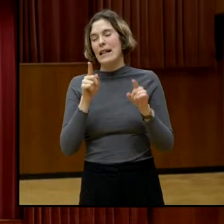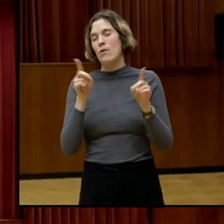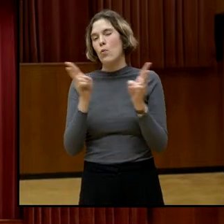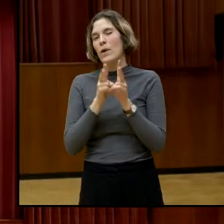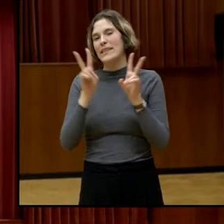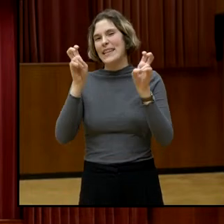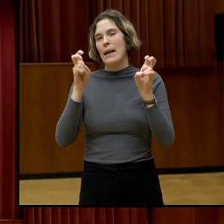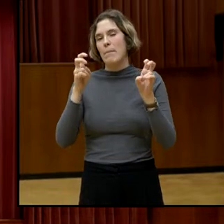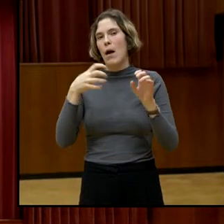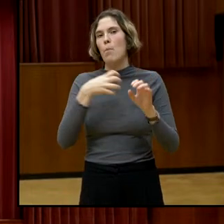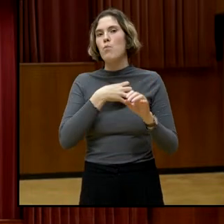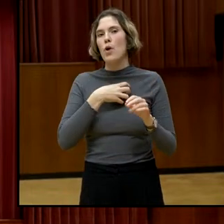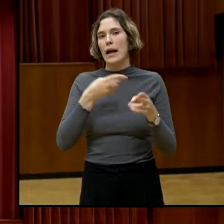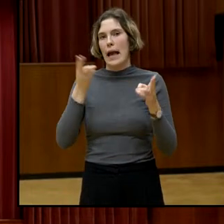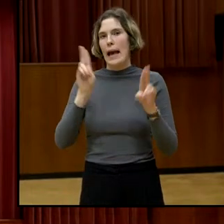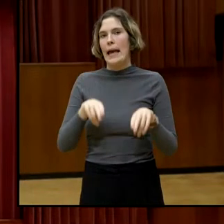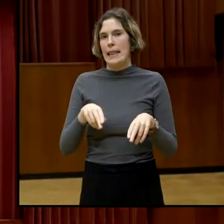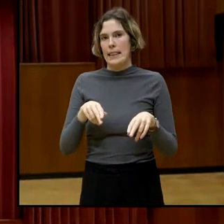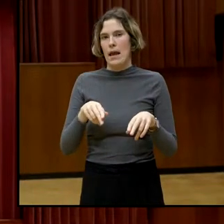politische Entscheidung.